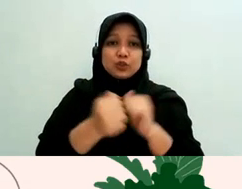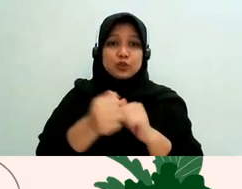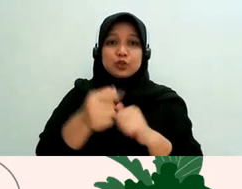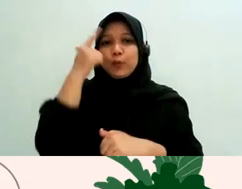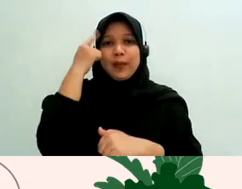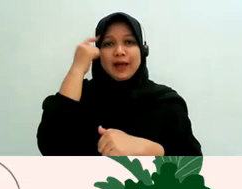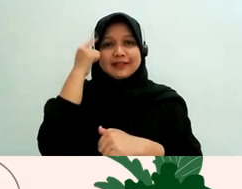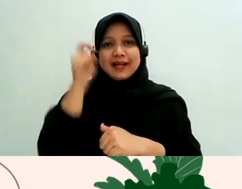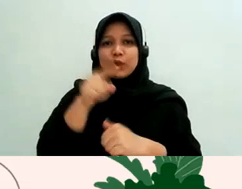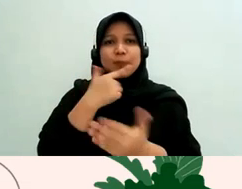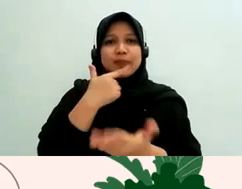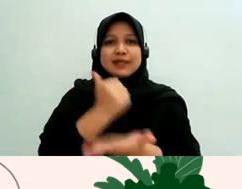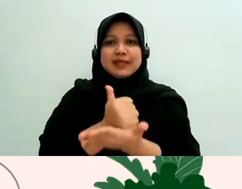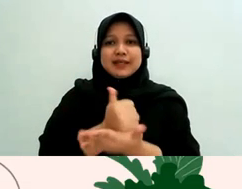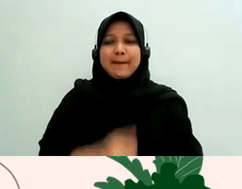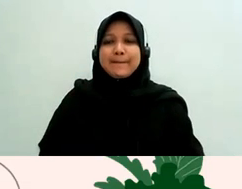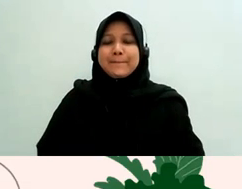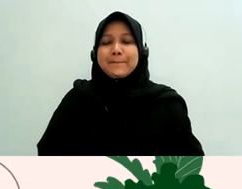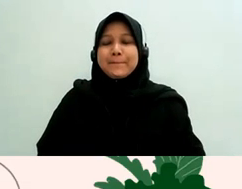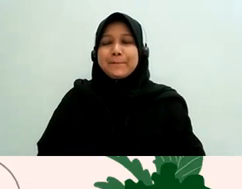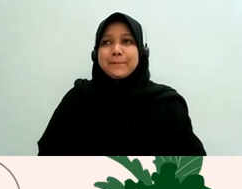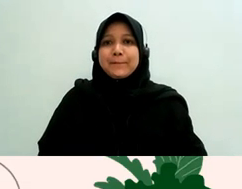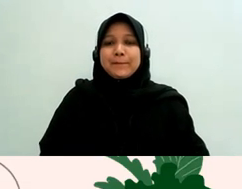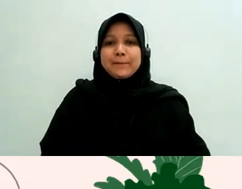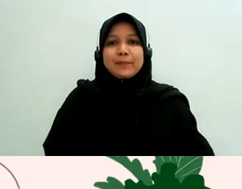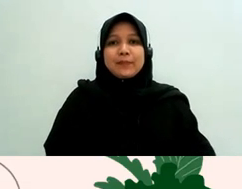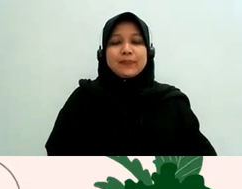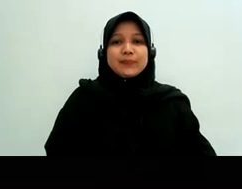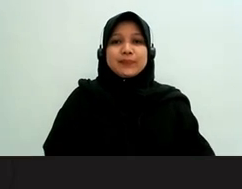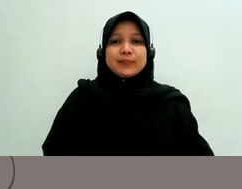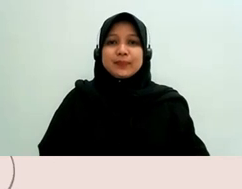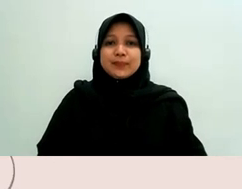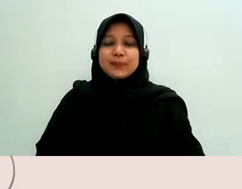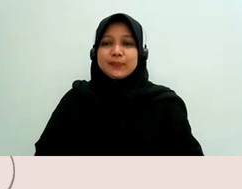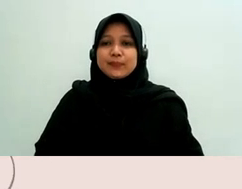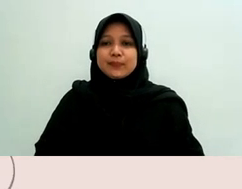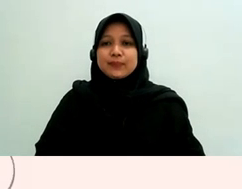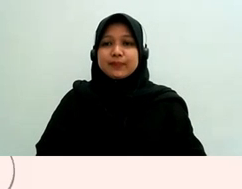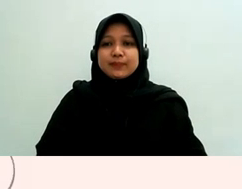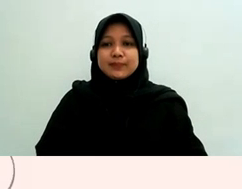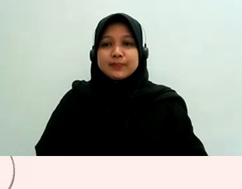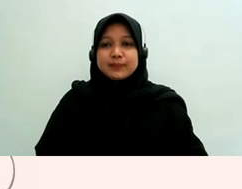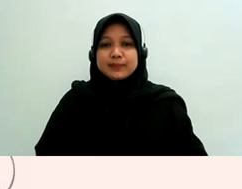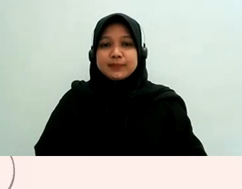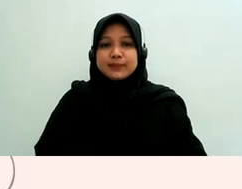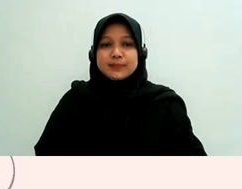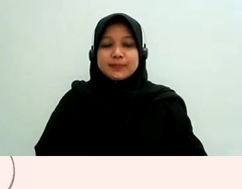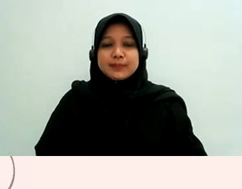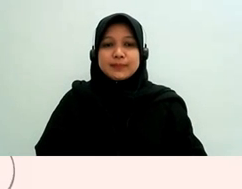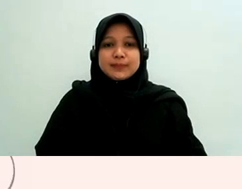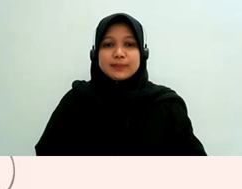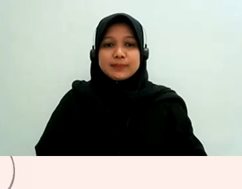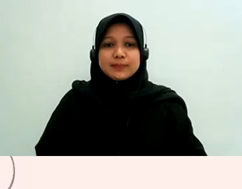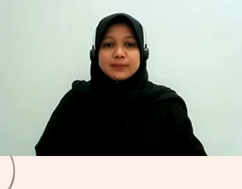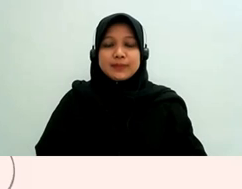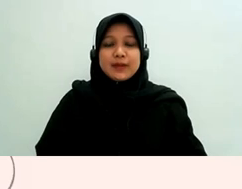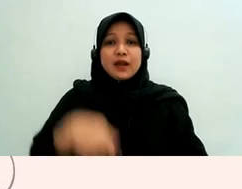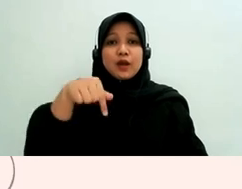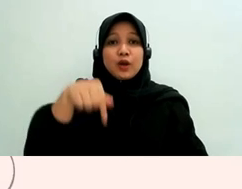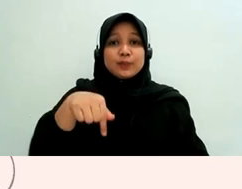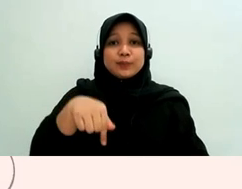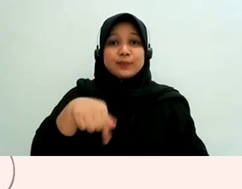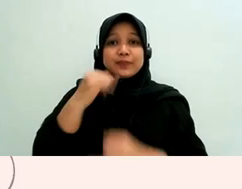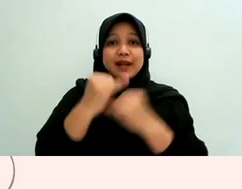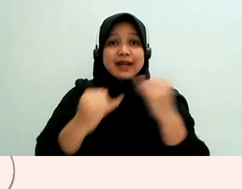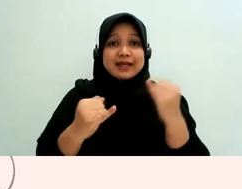nah mungkin kita masuk ke ini ya mas Ajiwan ya sama mas Andi terakhir ya kelompok